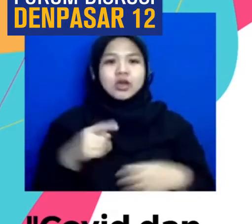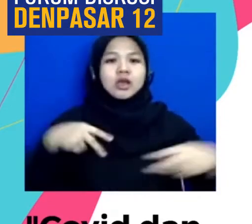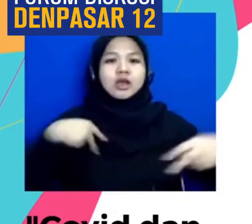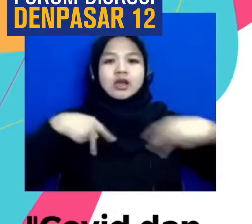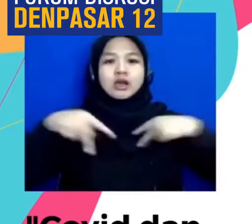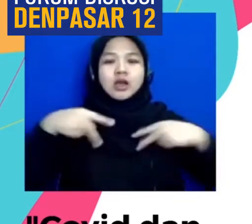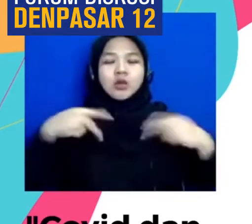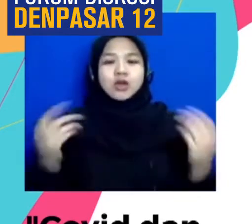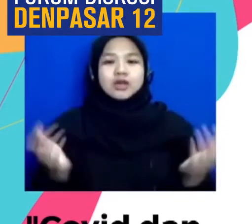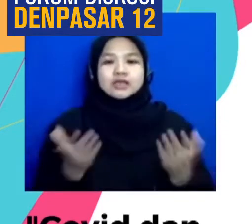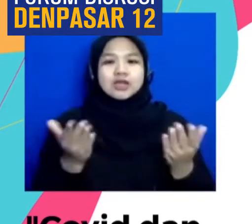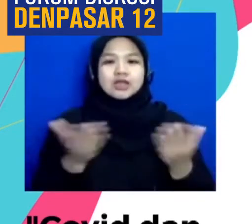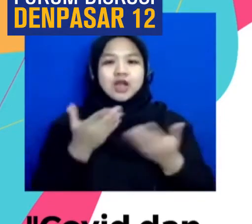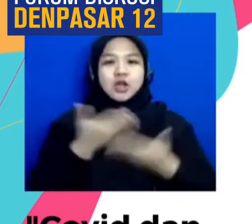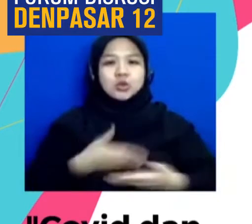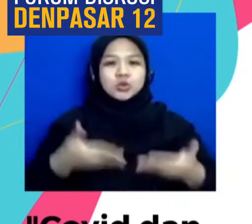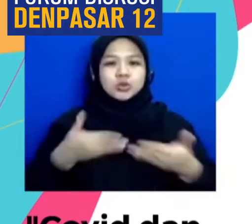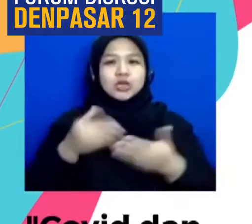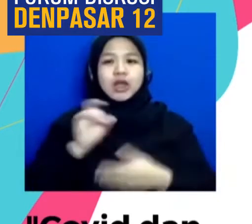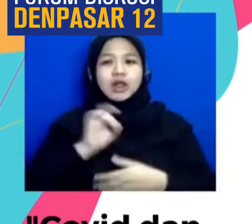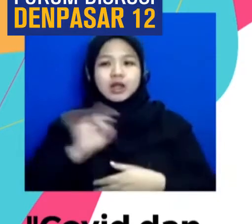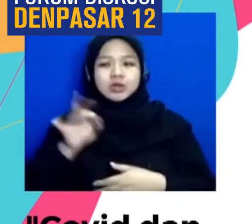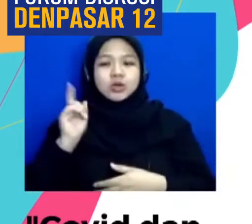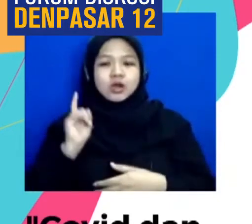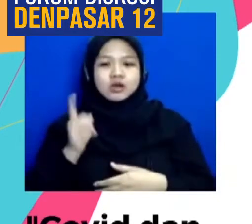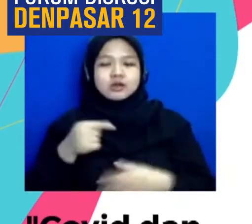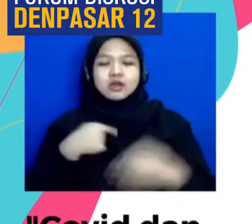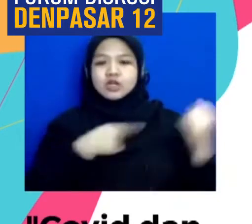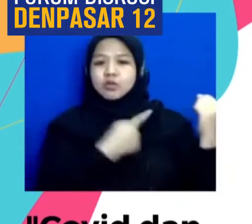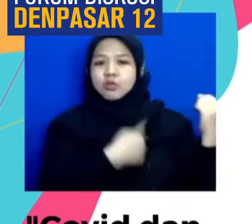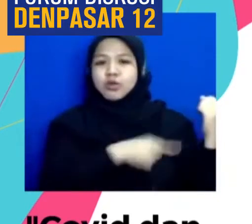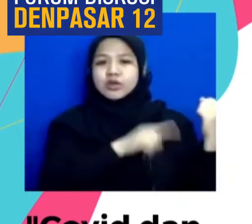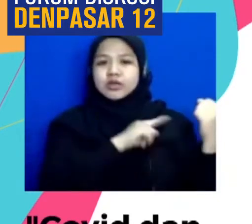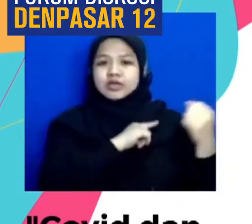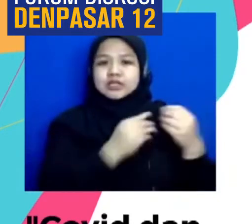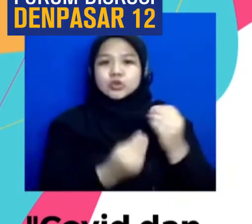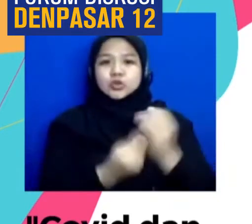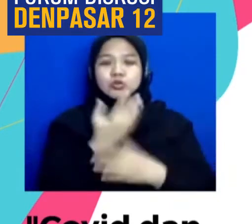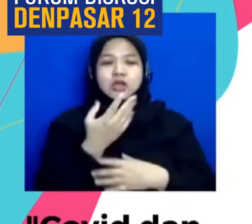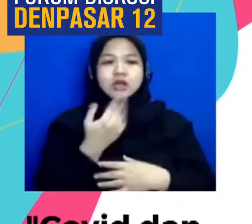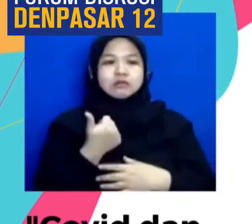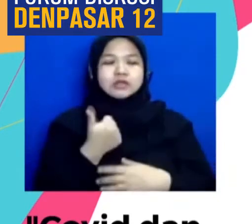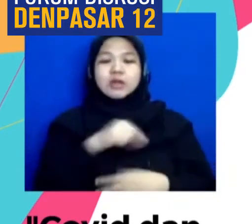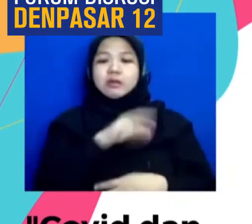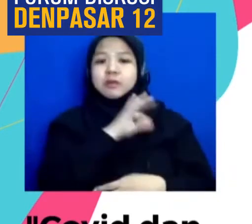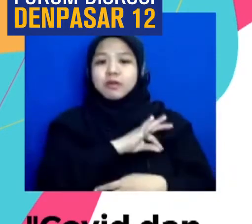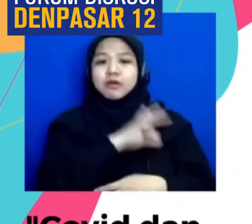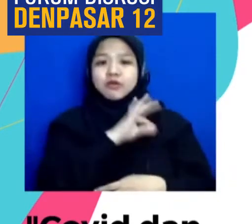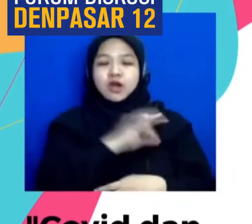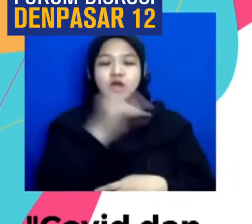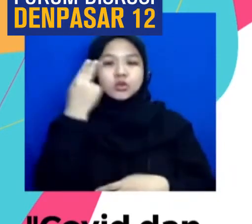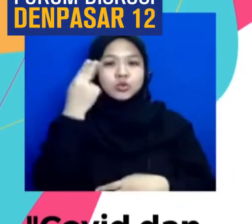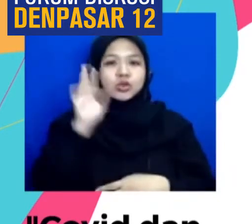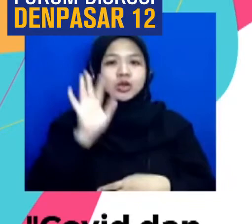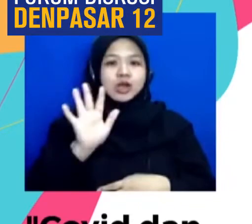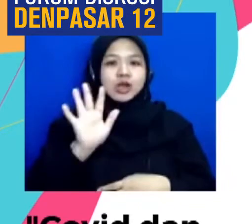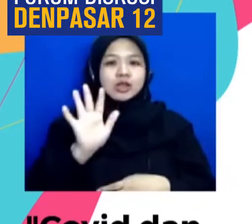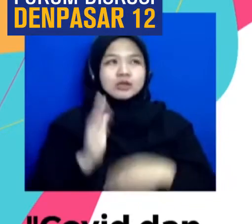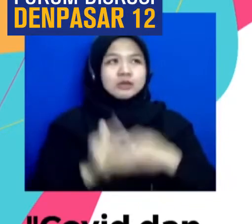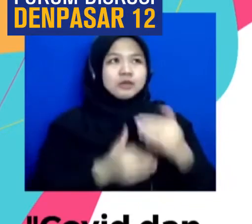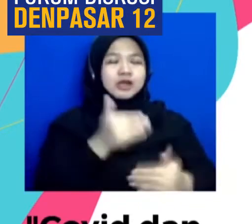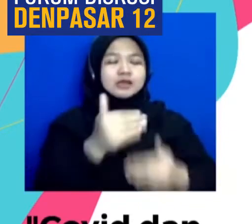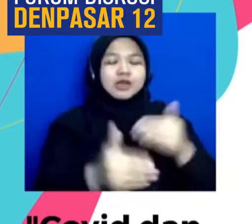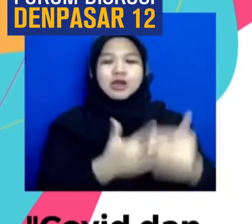Ini bisa menjadi potensi Potensi sumber Yang bisa dimanfaatkan Untuk nanti Dalam Pelaksanaan Vaksin